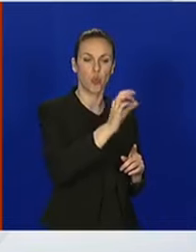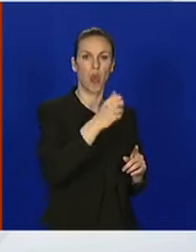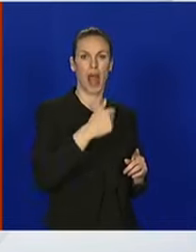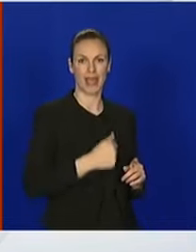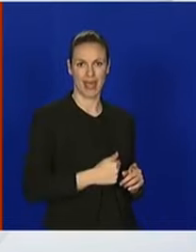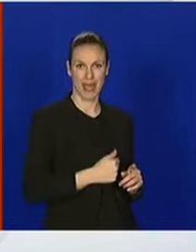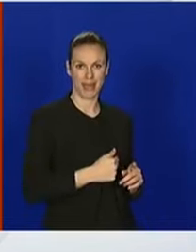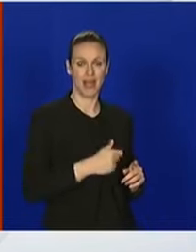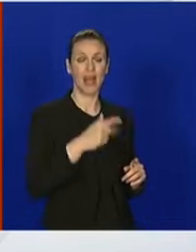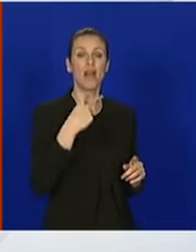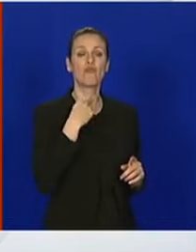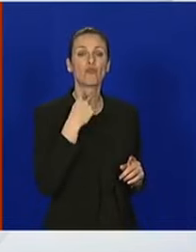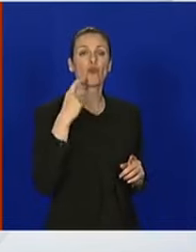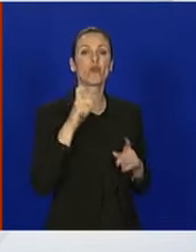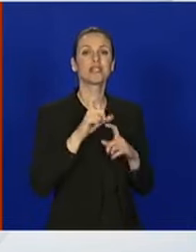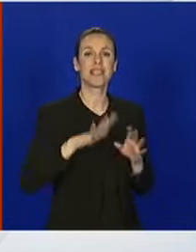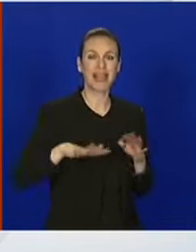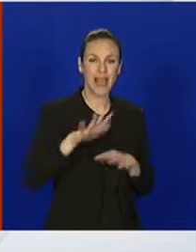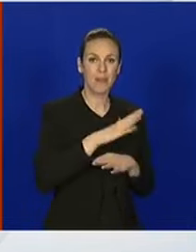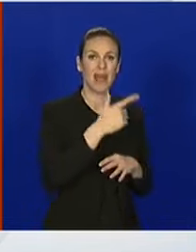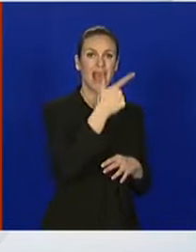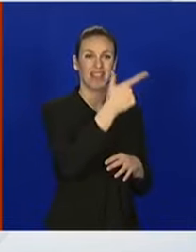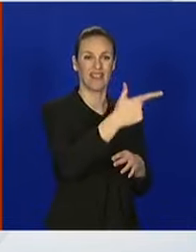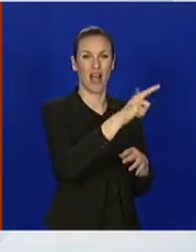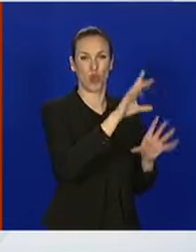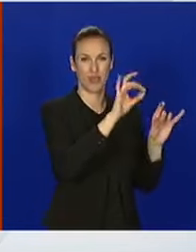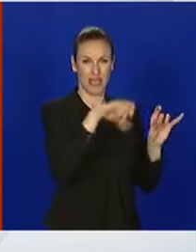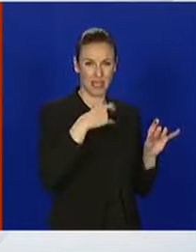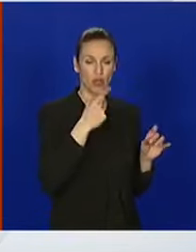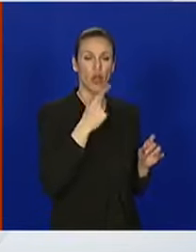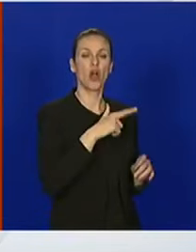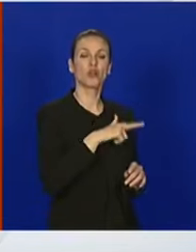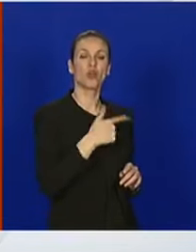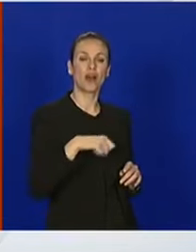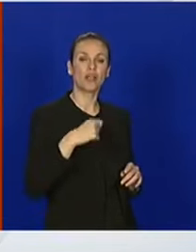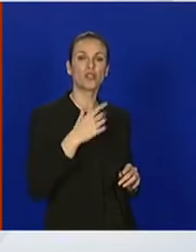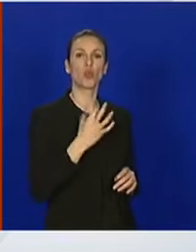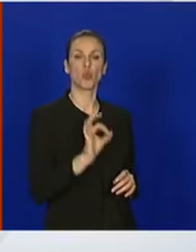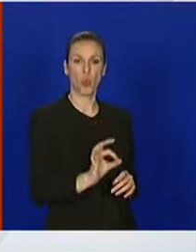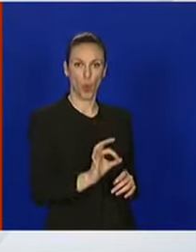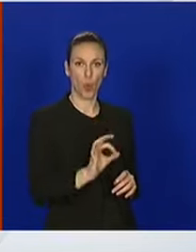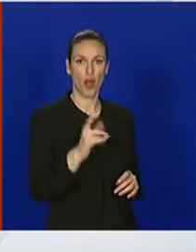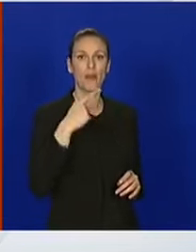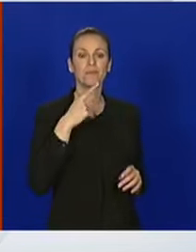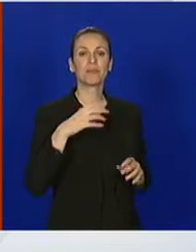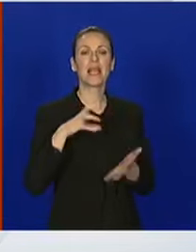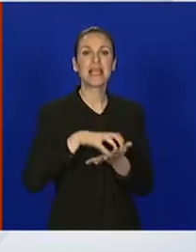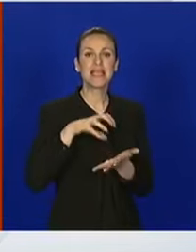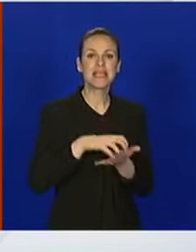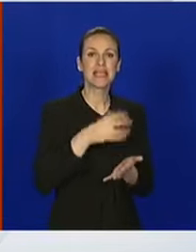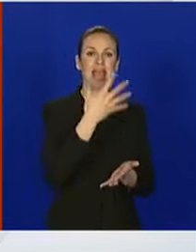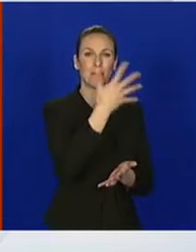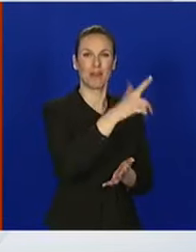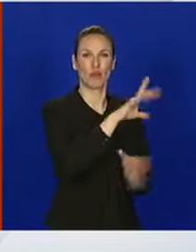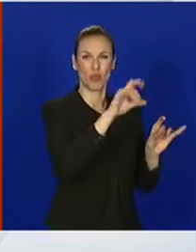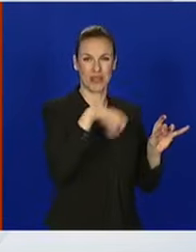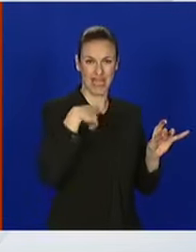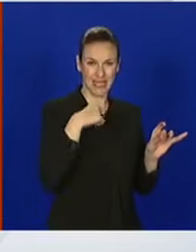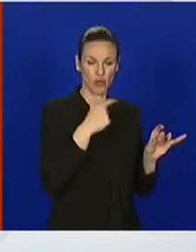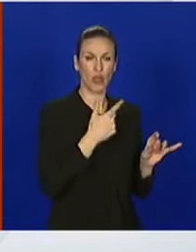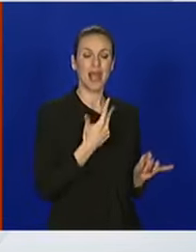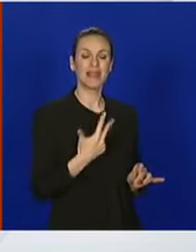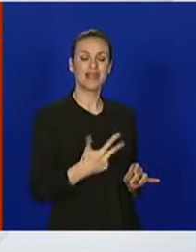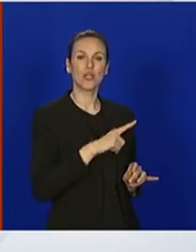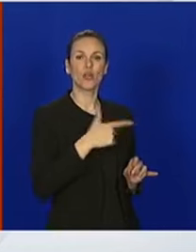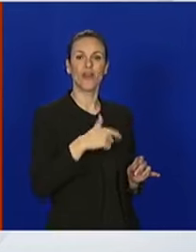Vukovarsko-Sremska, dva u prvoj dobnoj skupini, nula u drugoj. Županija-Zadarska, pet u prvoj dobnoj skupini, tri u